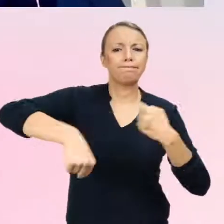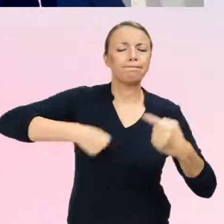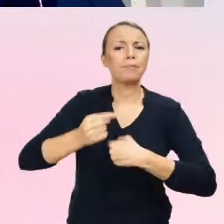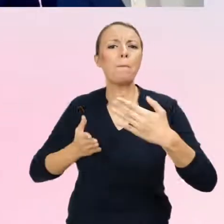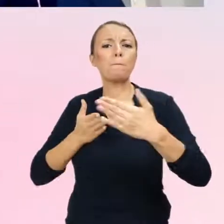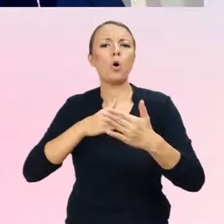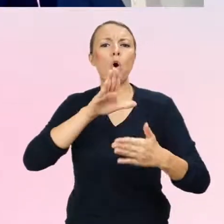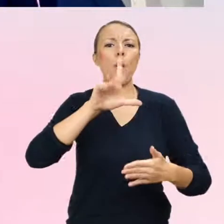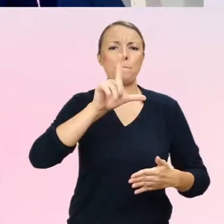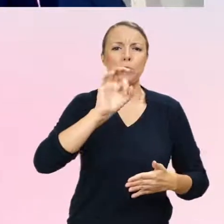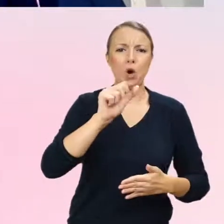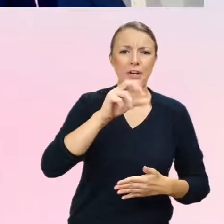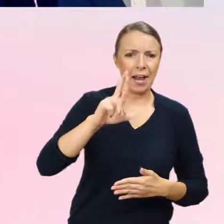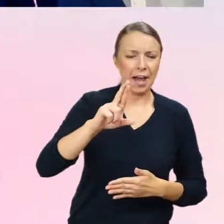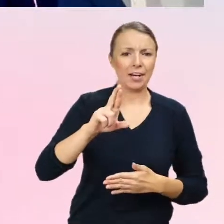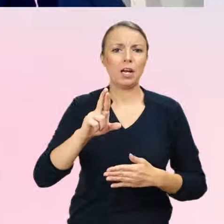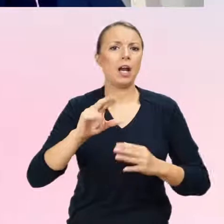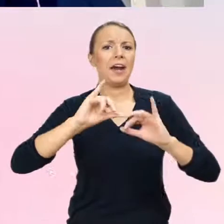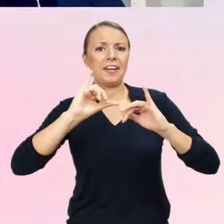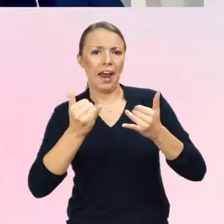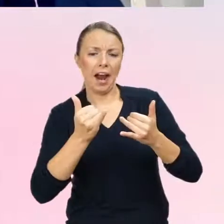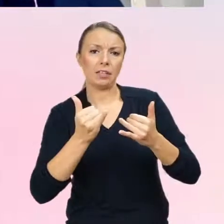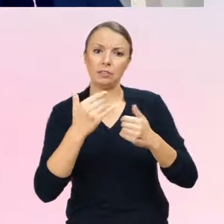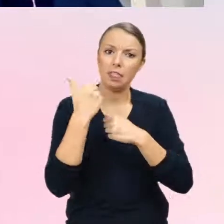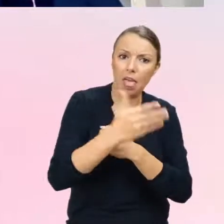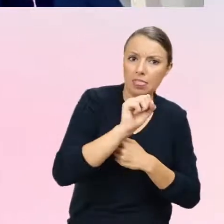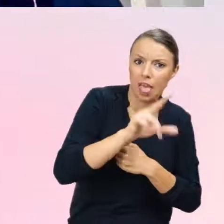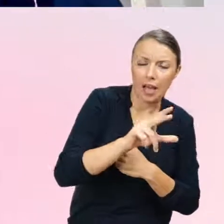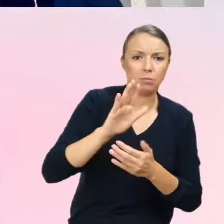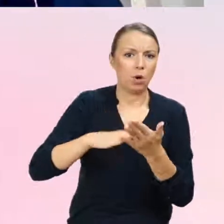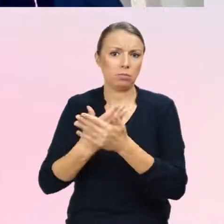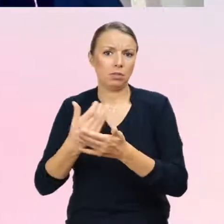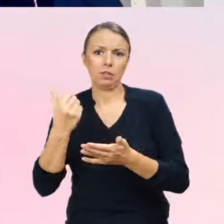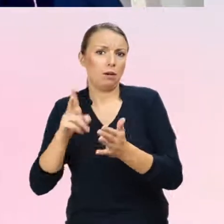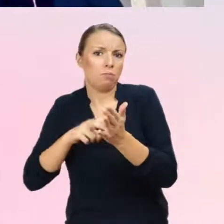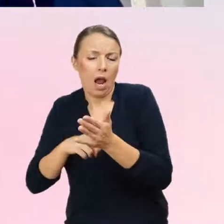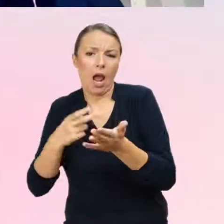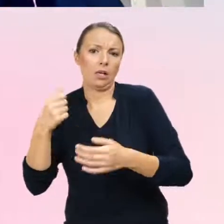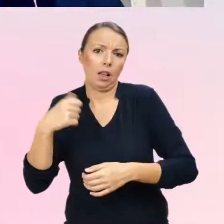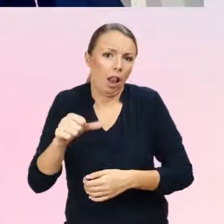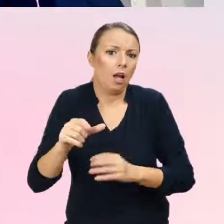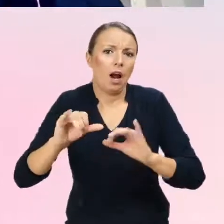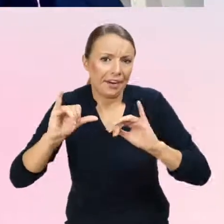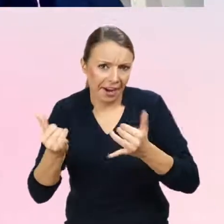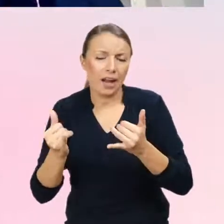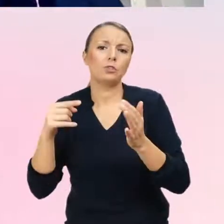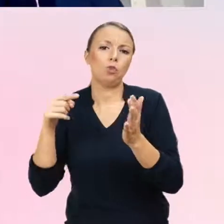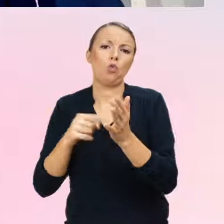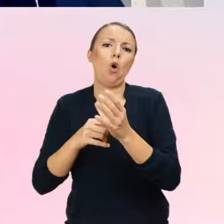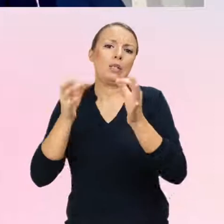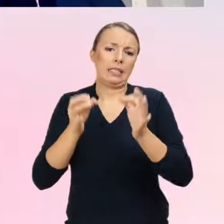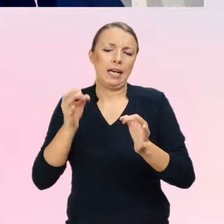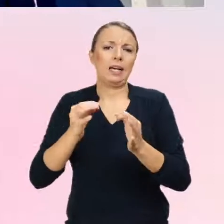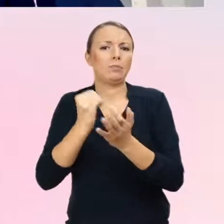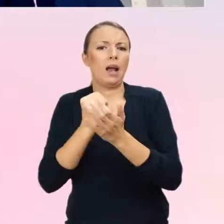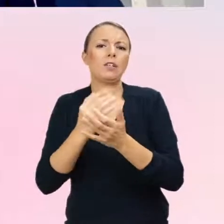braku blokerów. I to jedna z podstawowych kwestii, które w odniesieniu do młodzieży teraz się